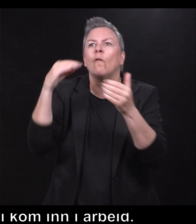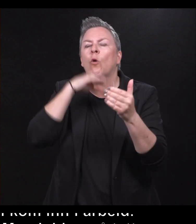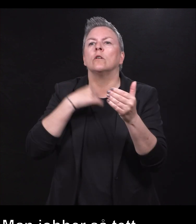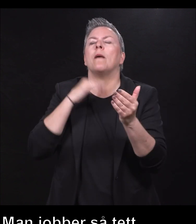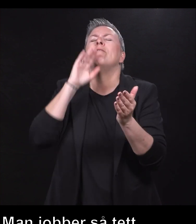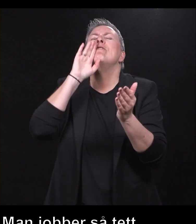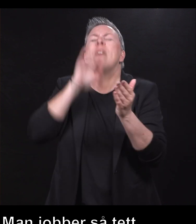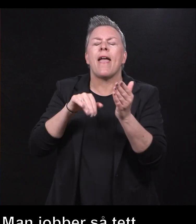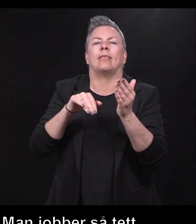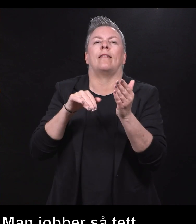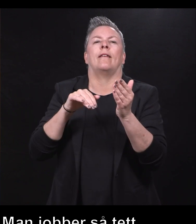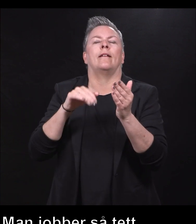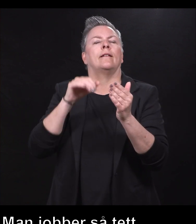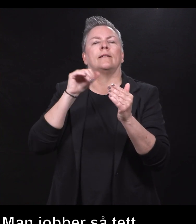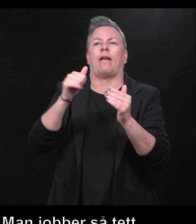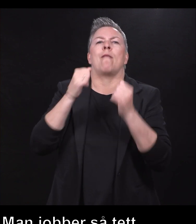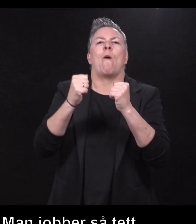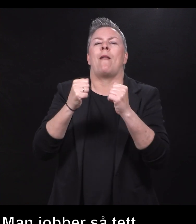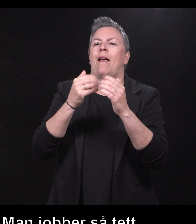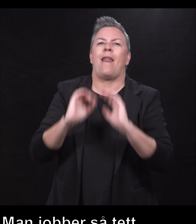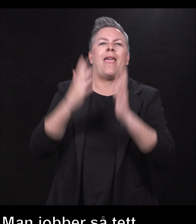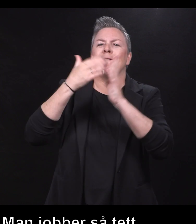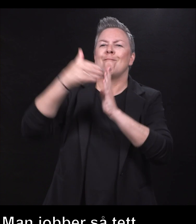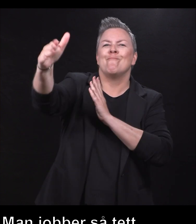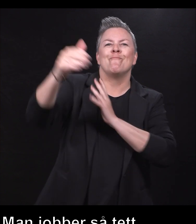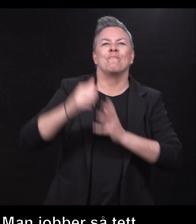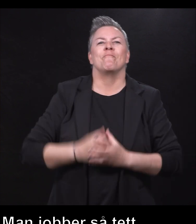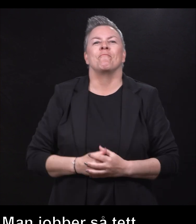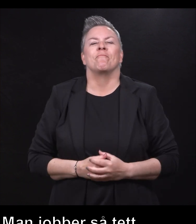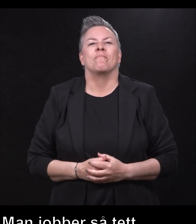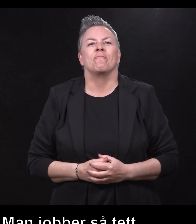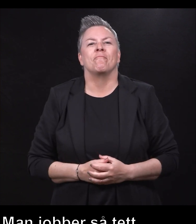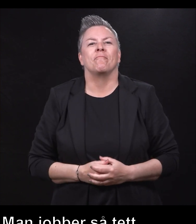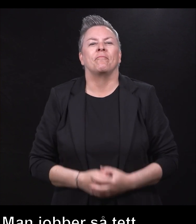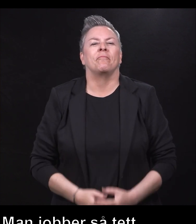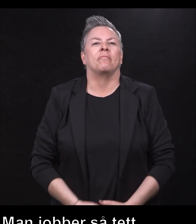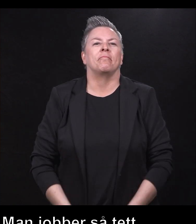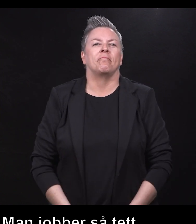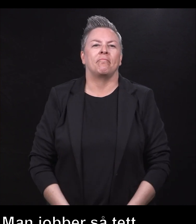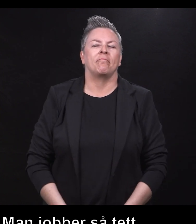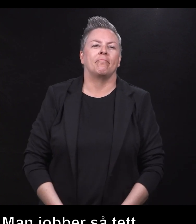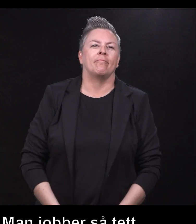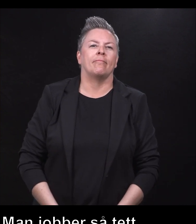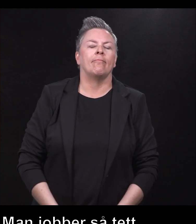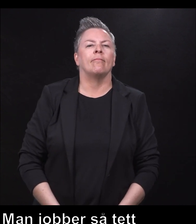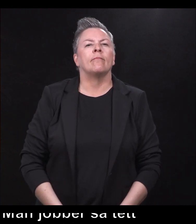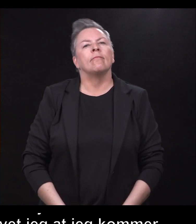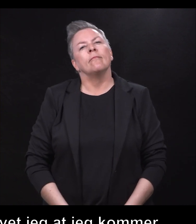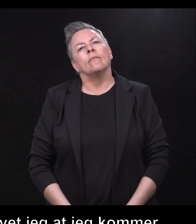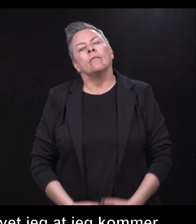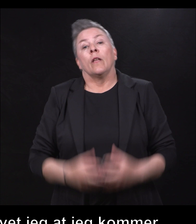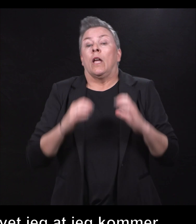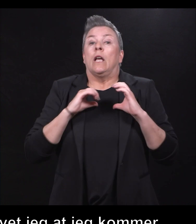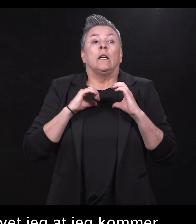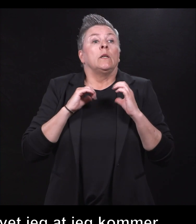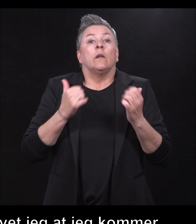vet jeg kommer til å ha liv ut. Bilde av Katharina fra... Det var selvfølgelig